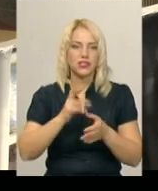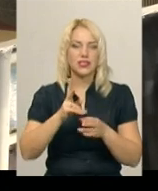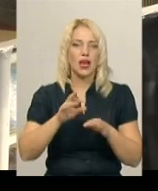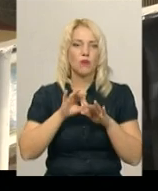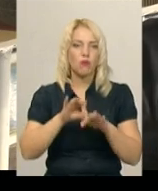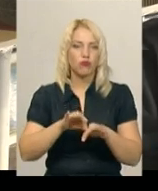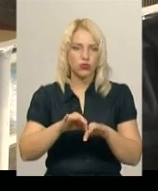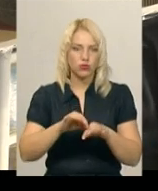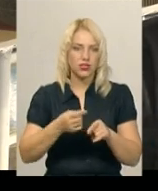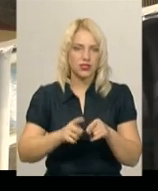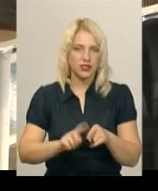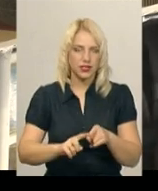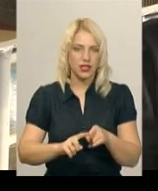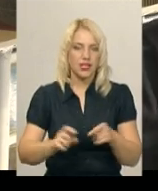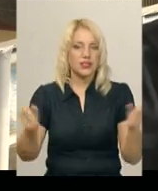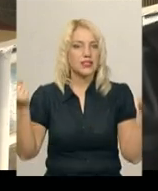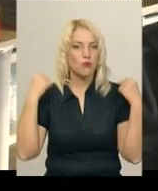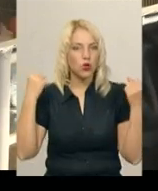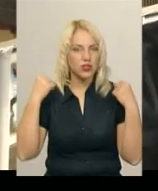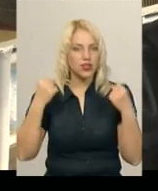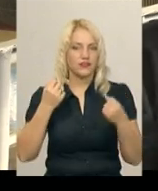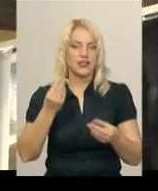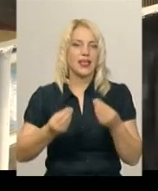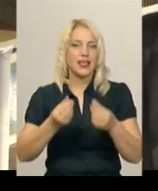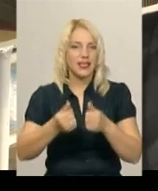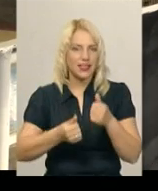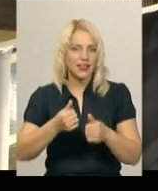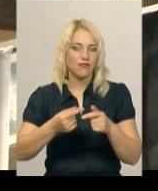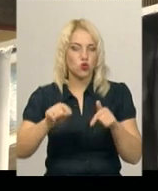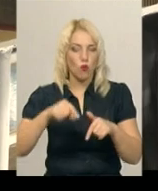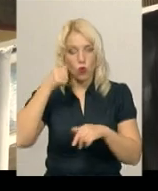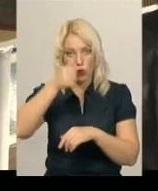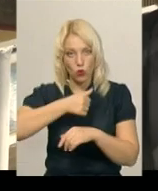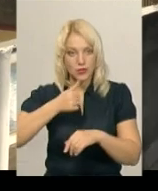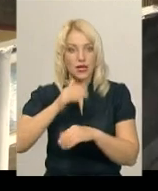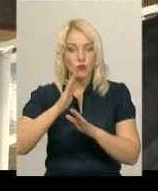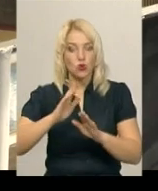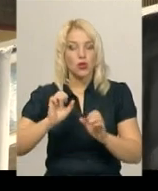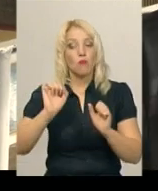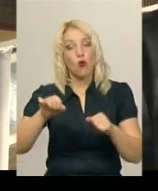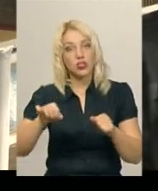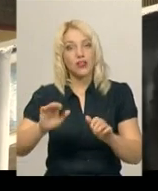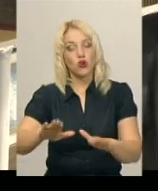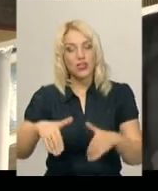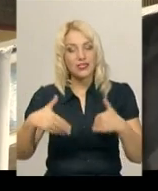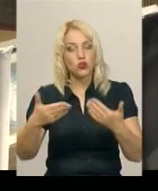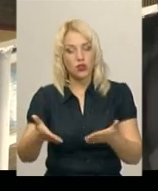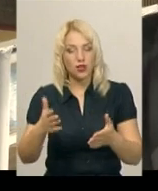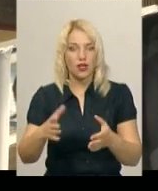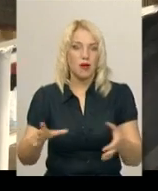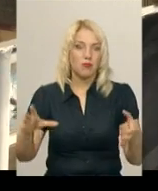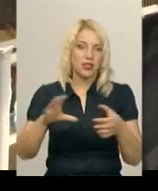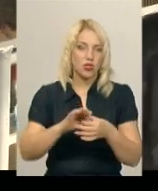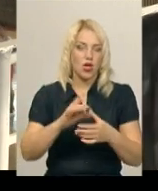ці спортивні ігри цього року, і, можливо, ми будемо ініціювати, підключимо раду